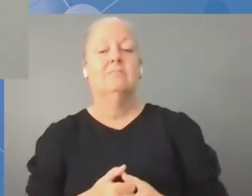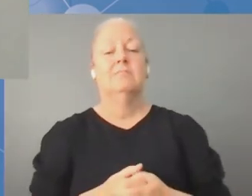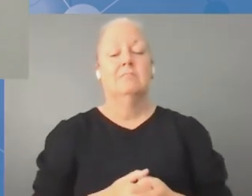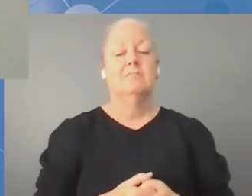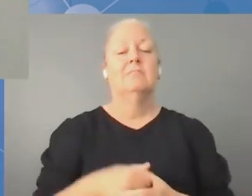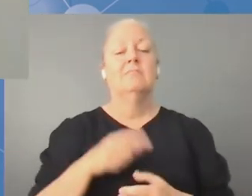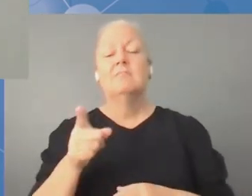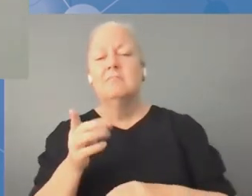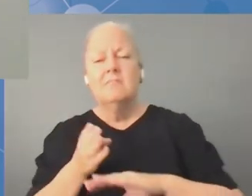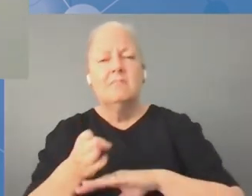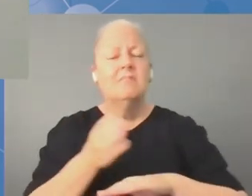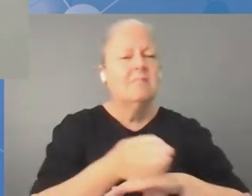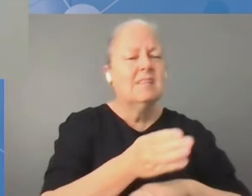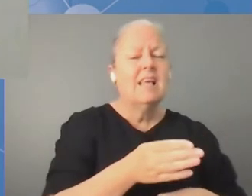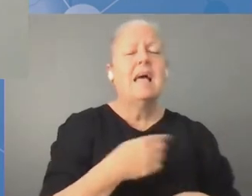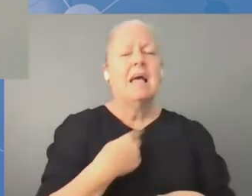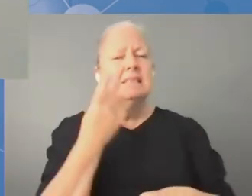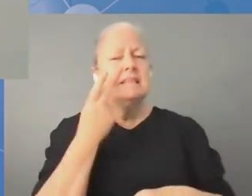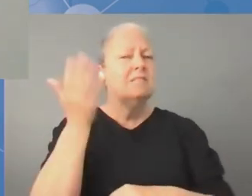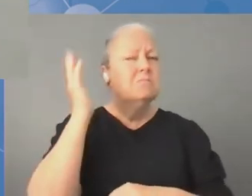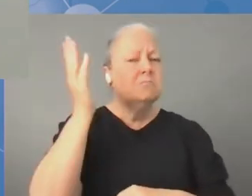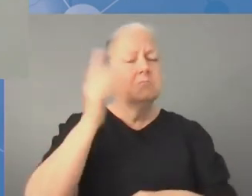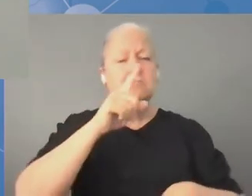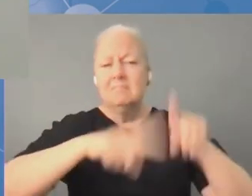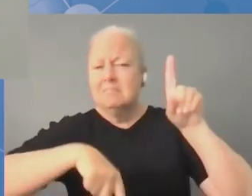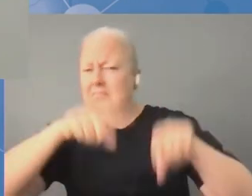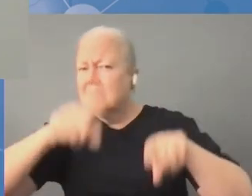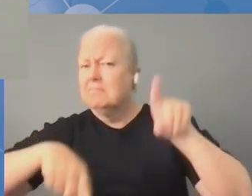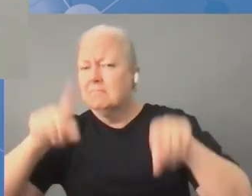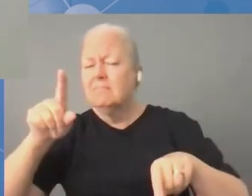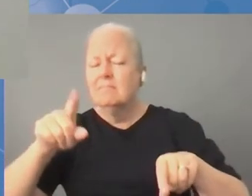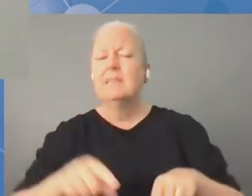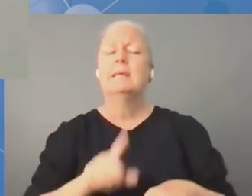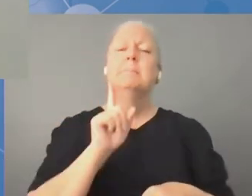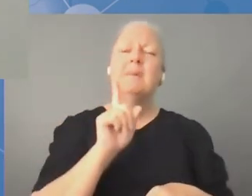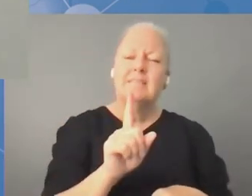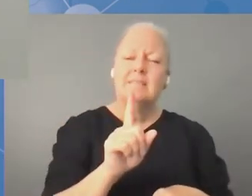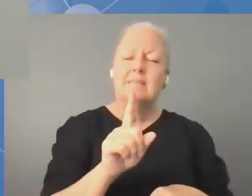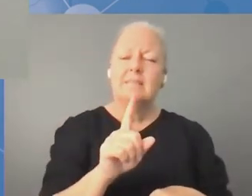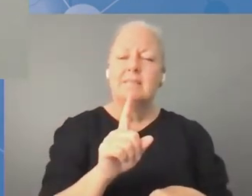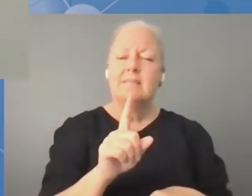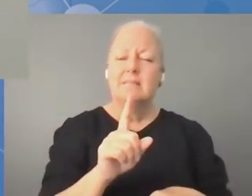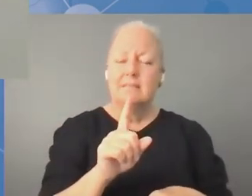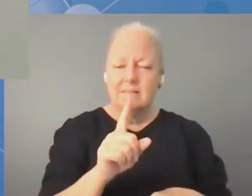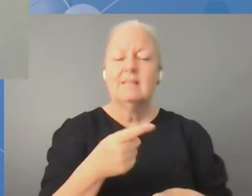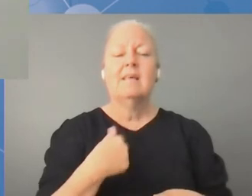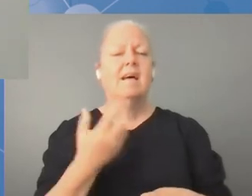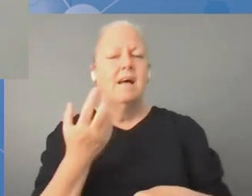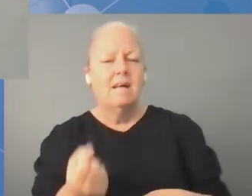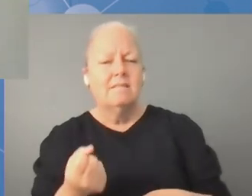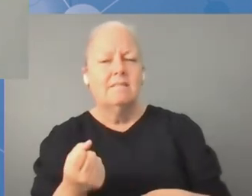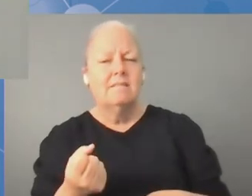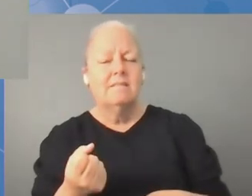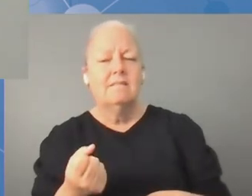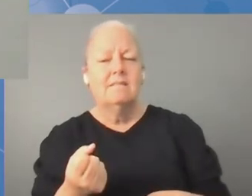się w dyskusję. Także jakość tych sesji była naprawdę doskonała, bardzo duża różnorodność, zróżnicowana